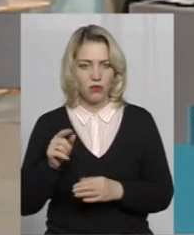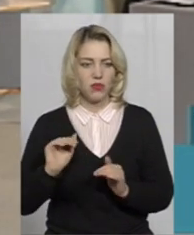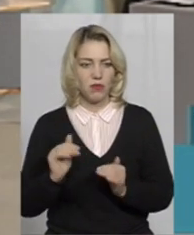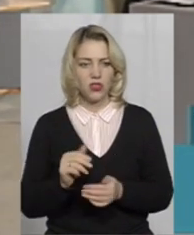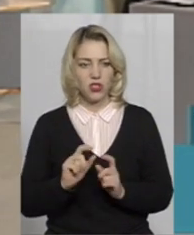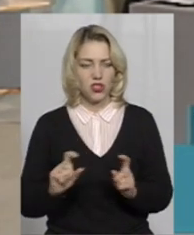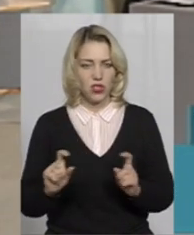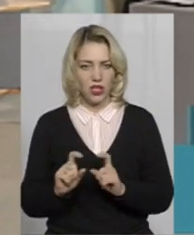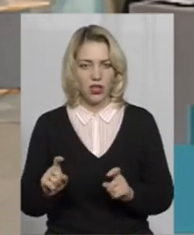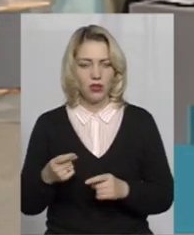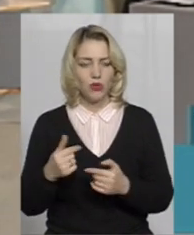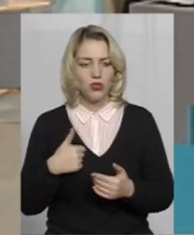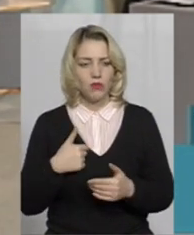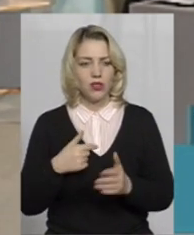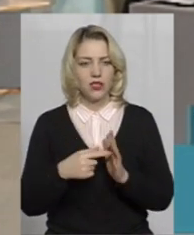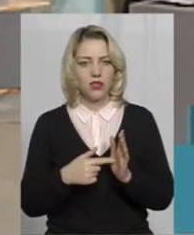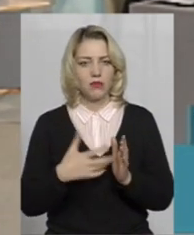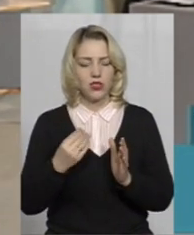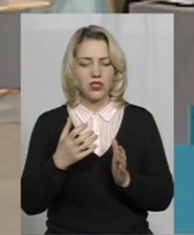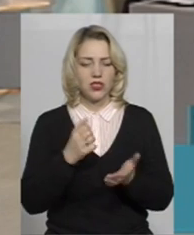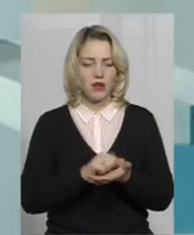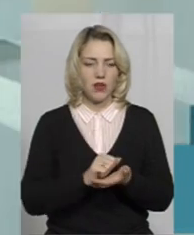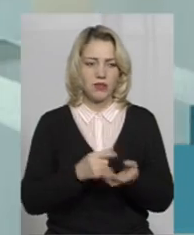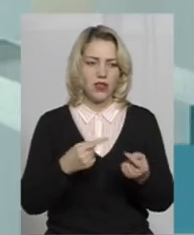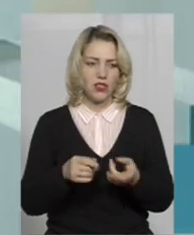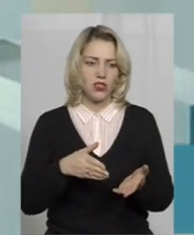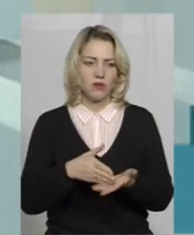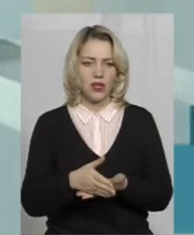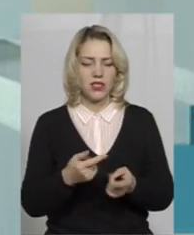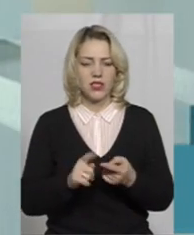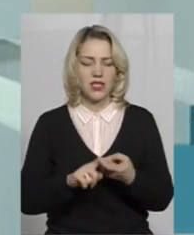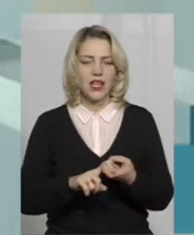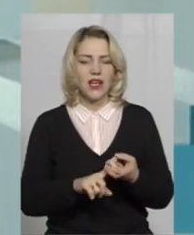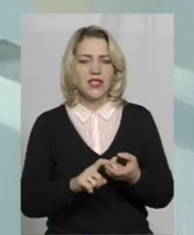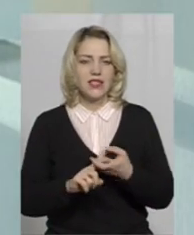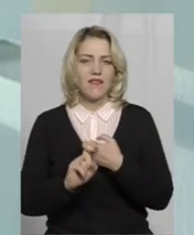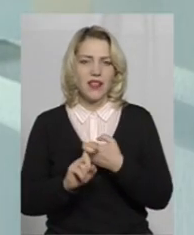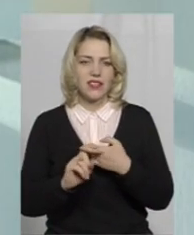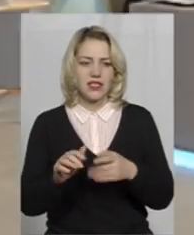менше шкіл ми ділимо, тому що ми ще займаємося іншим напрямком, таким як зв'язки з громадськістю.